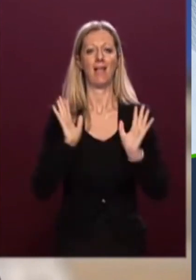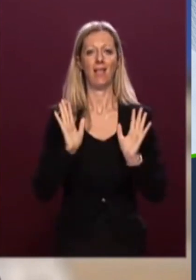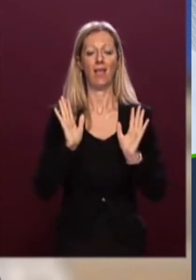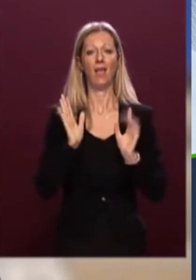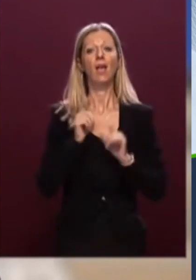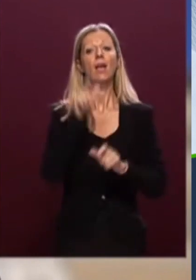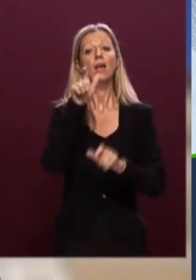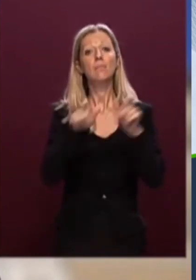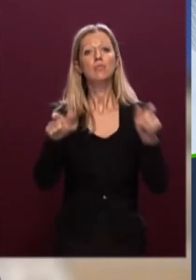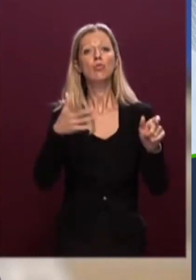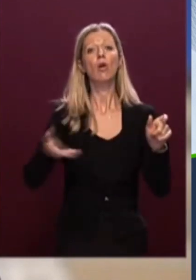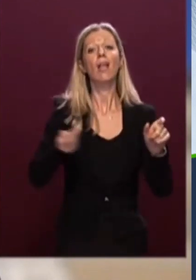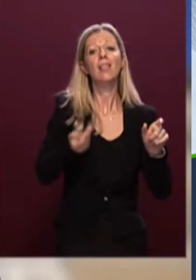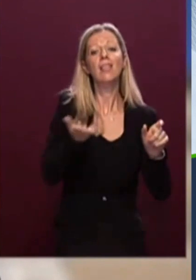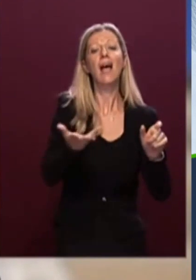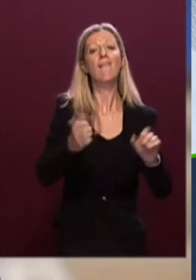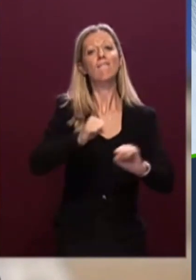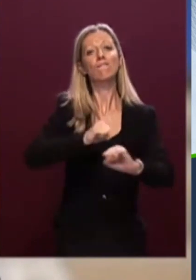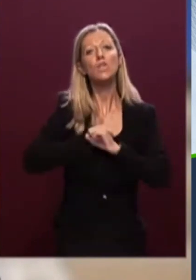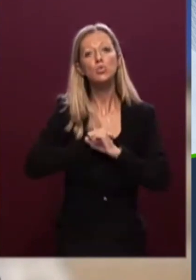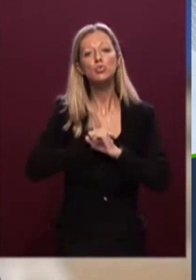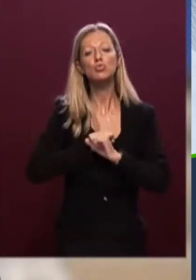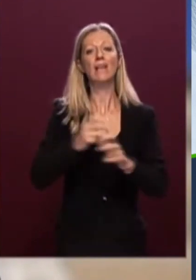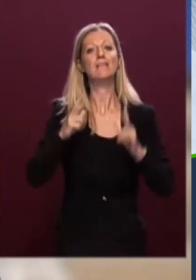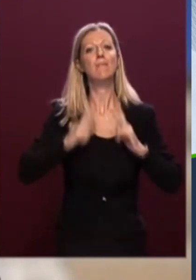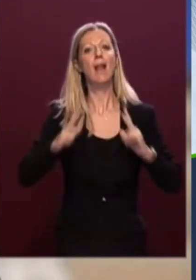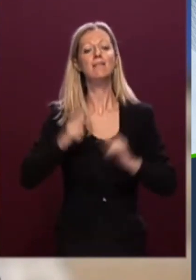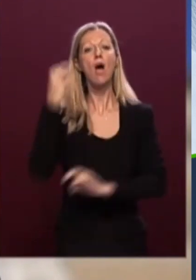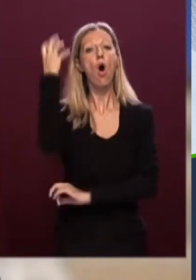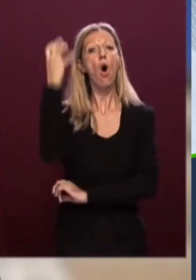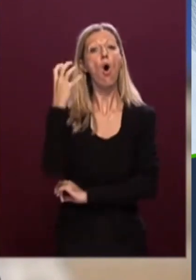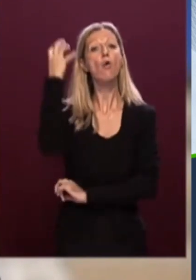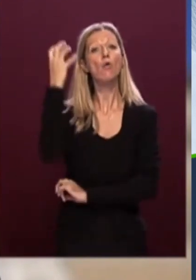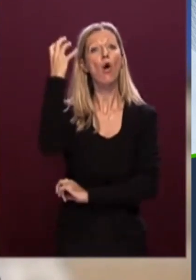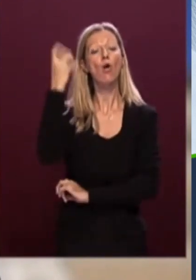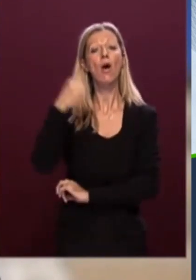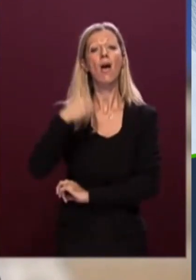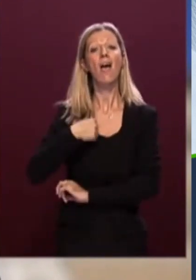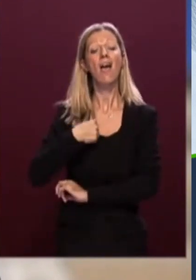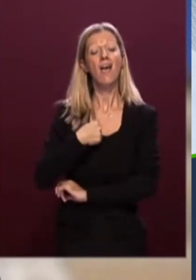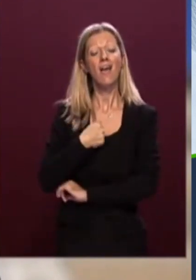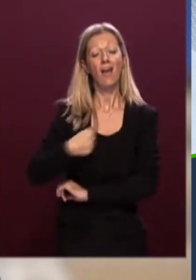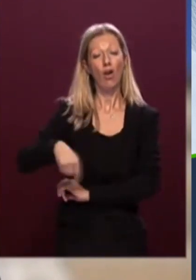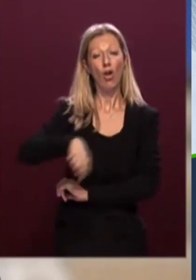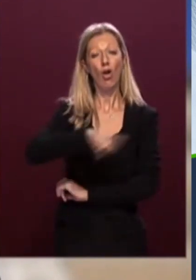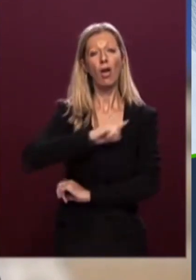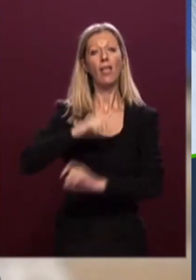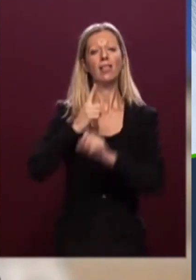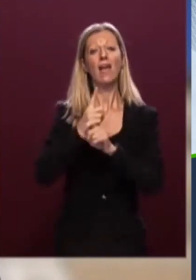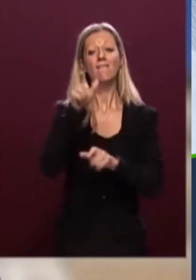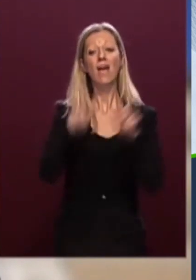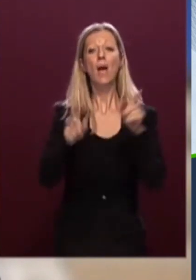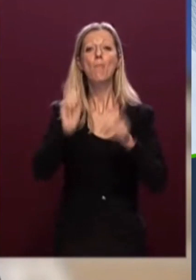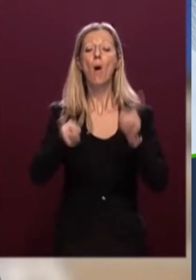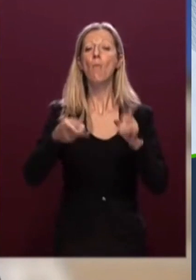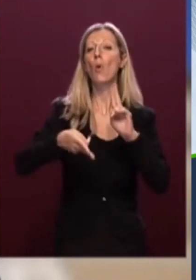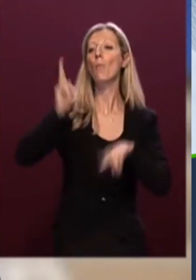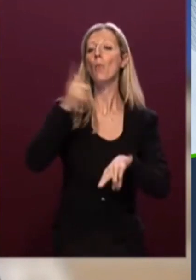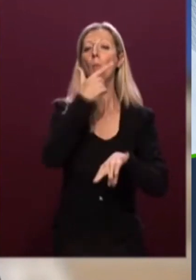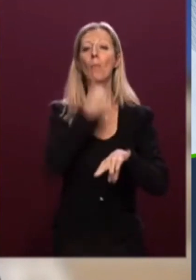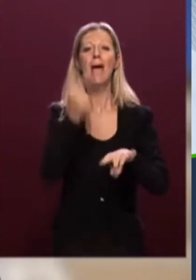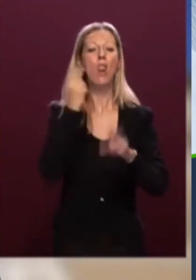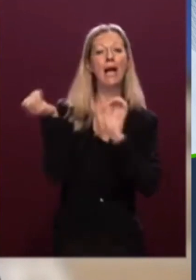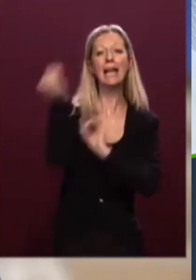speranza orgoglio e orgogliosamente rappresentare il popolo più bello e